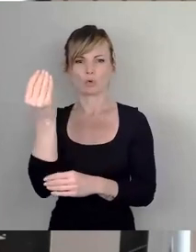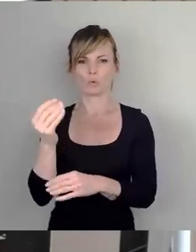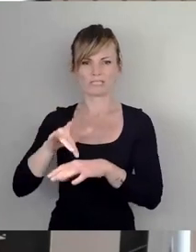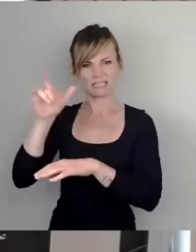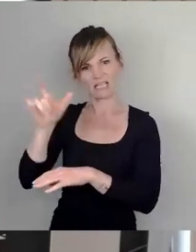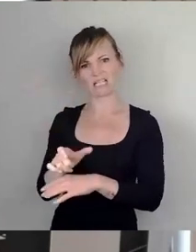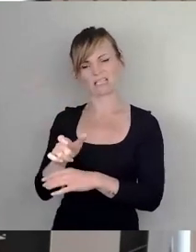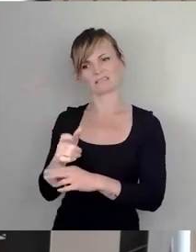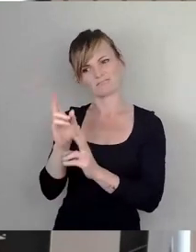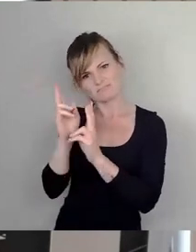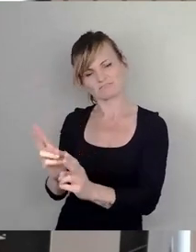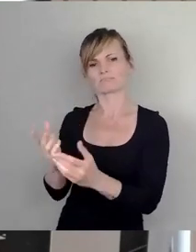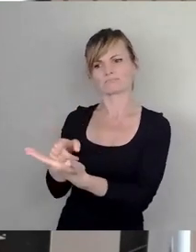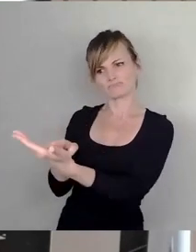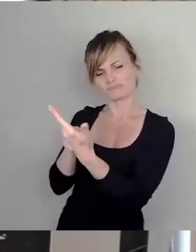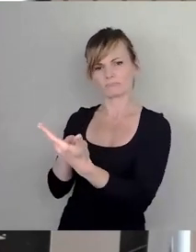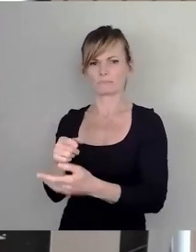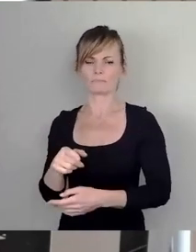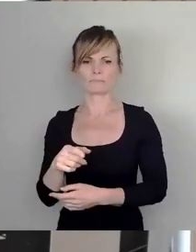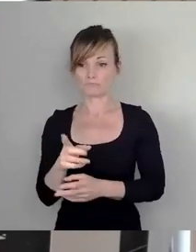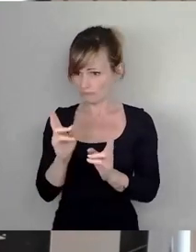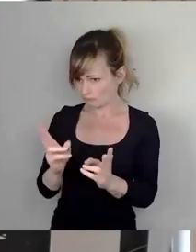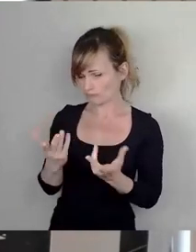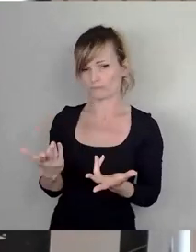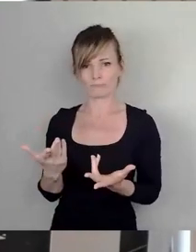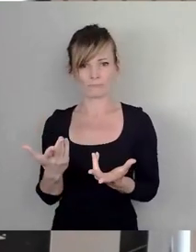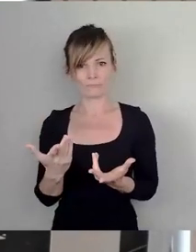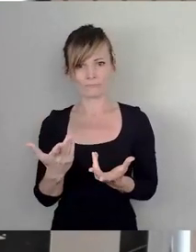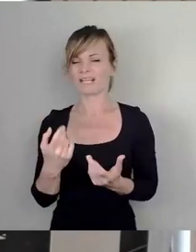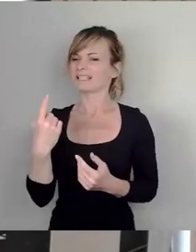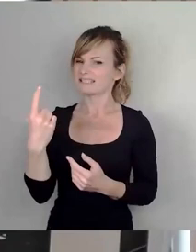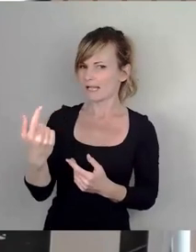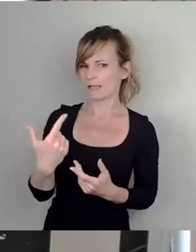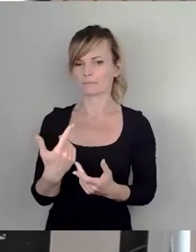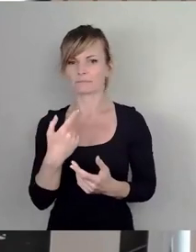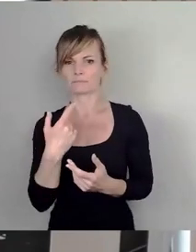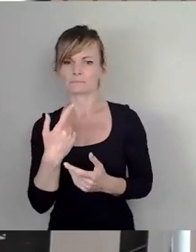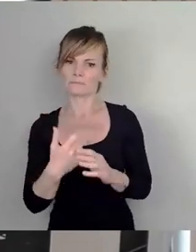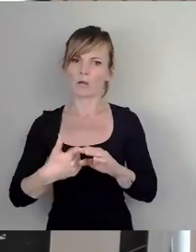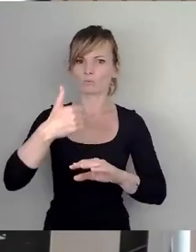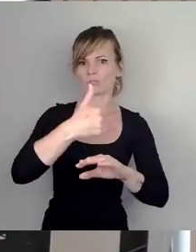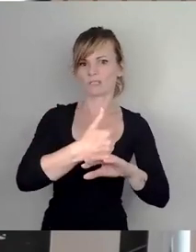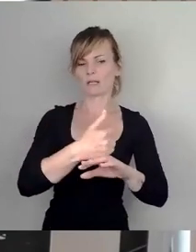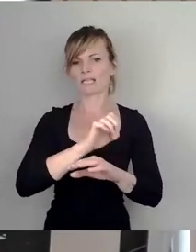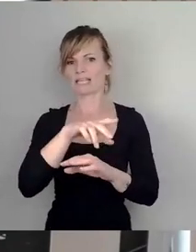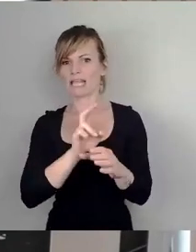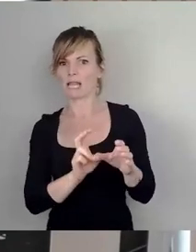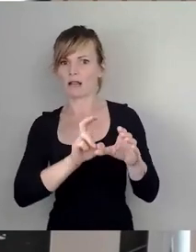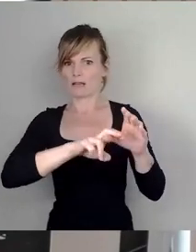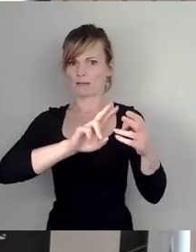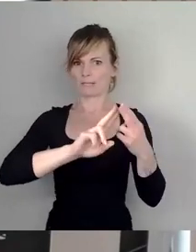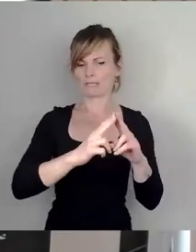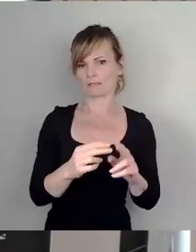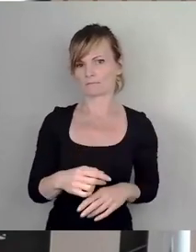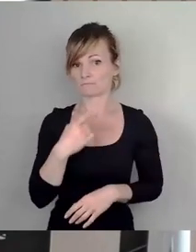Doch um das zu erreichen, bediente sie sich und war Teil eines autoritären Apparats. Sie war überzeugt, dass der Staat über